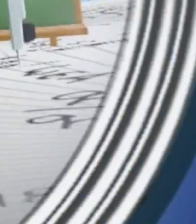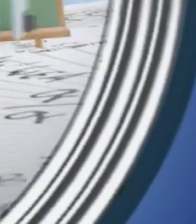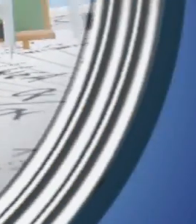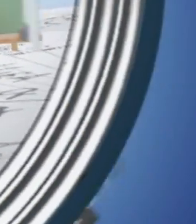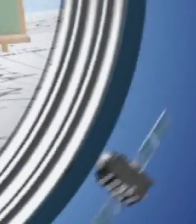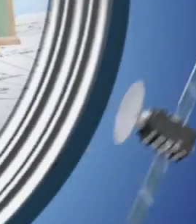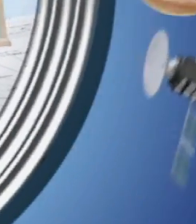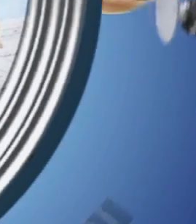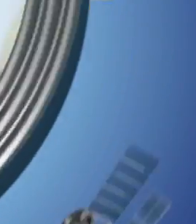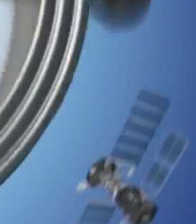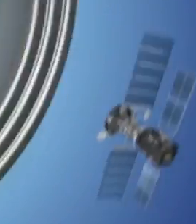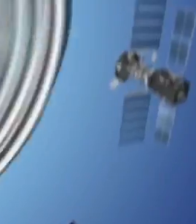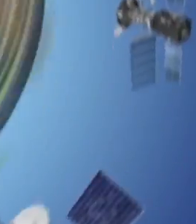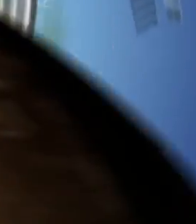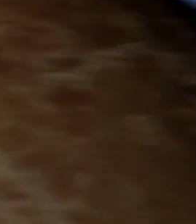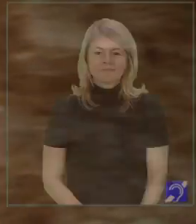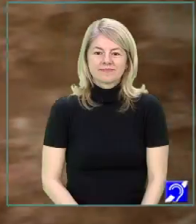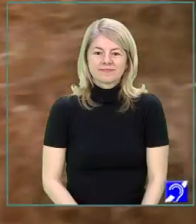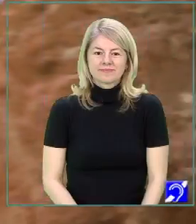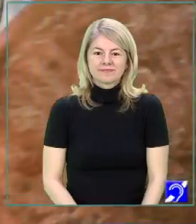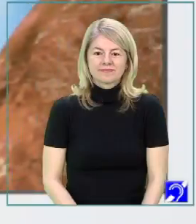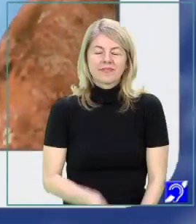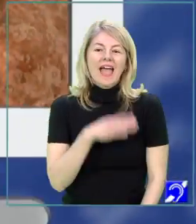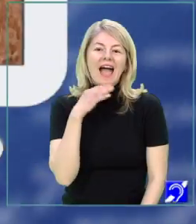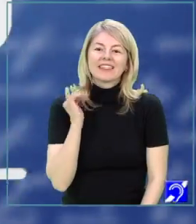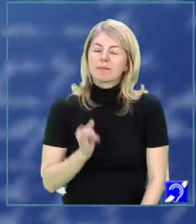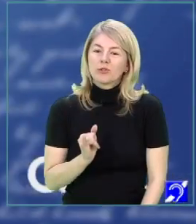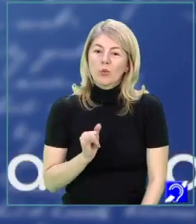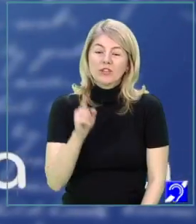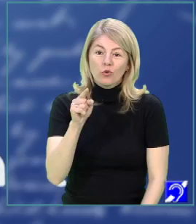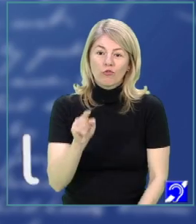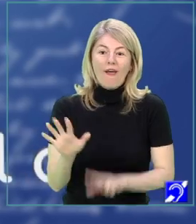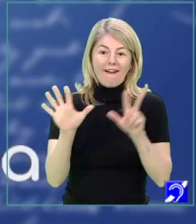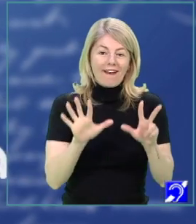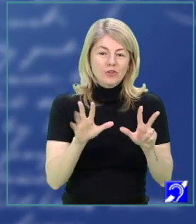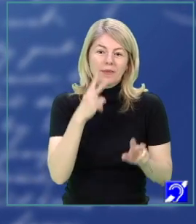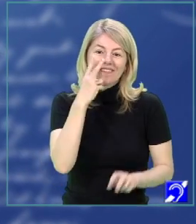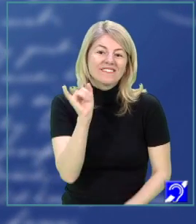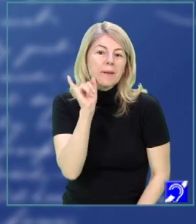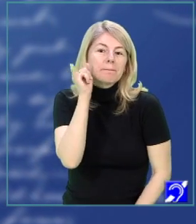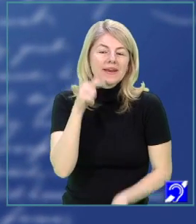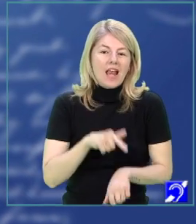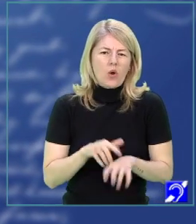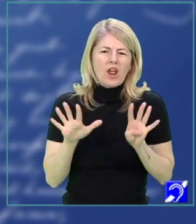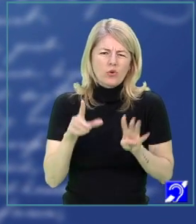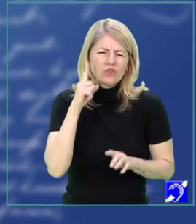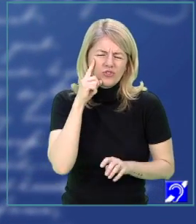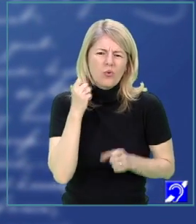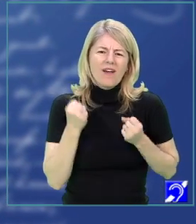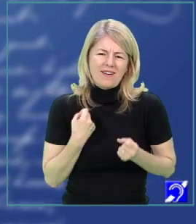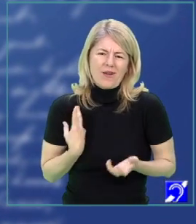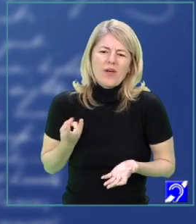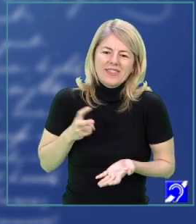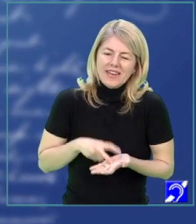Atât pentru această dimineață! Cu voi, cei de clasa 8-a, ne revedem mâine, de la ora 9. Știu că e greu cu trezirea,